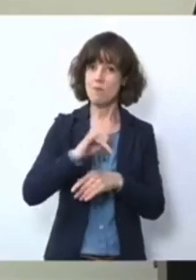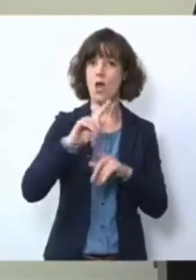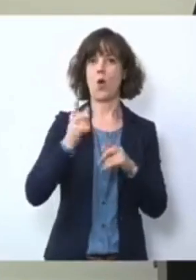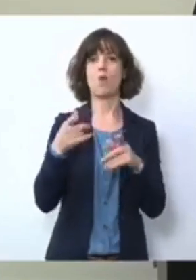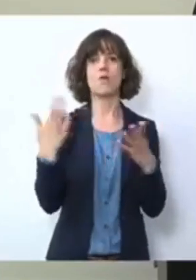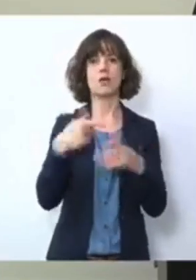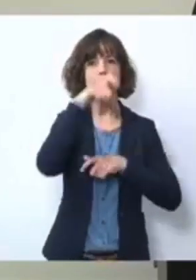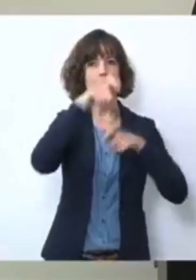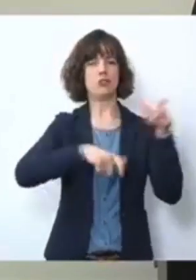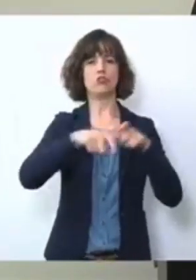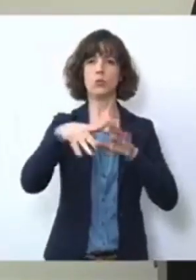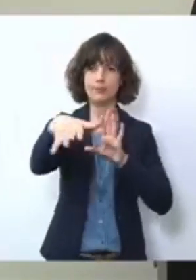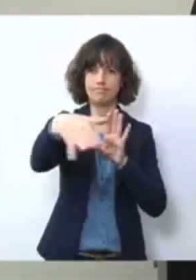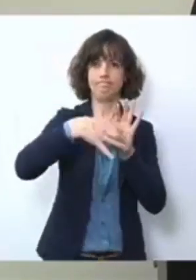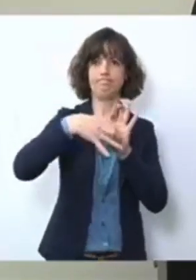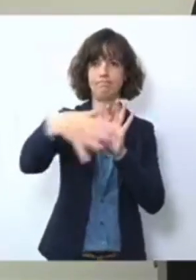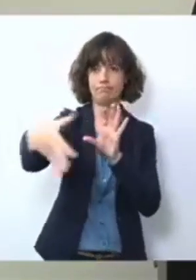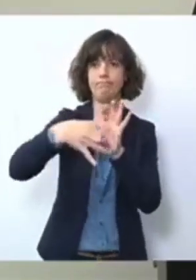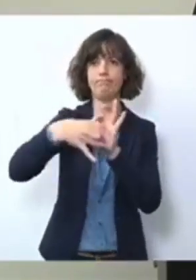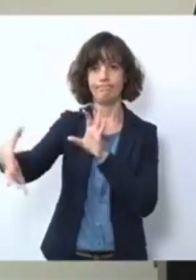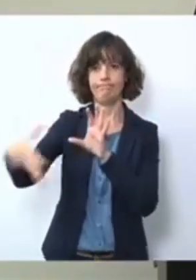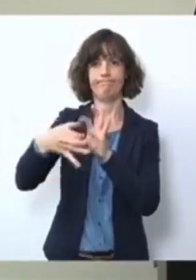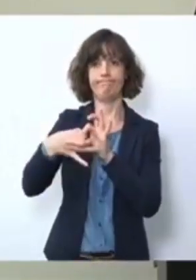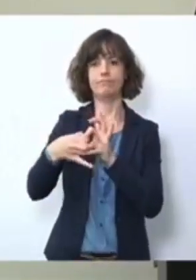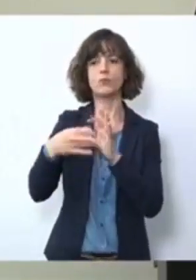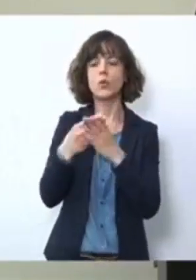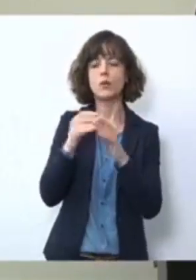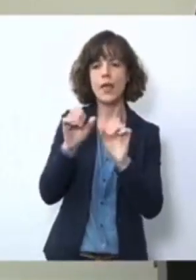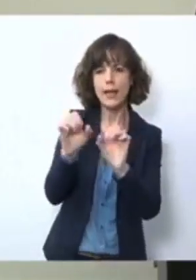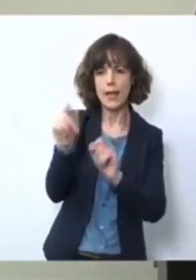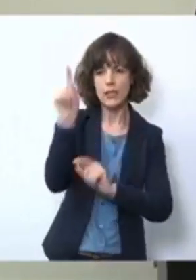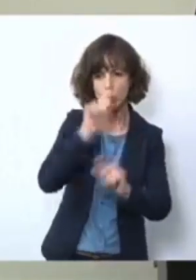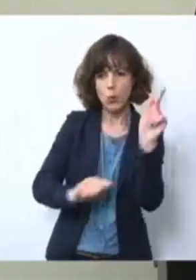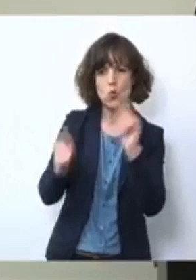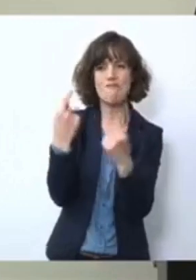Menschen mitzunehmen und sie letztendlich auch von den Lösungen zu überzeugen.